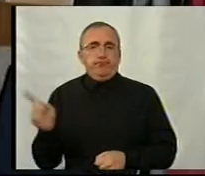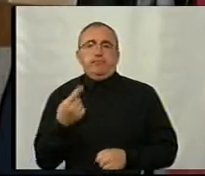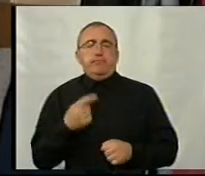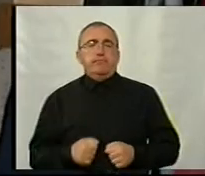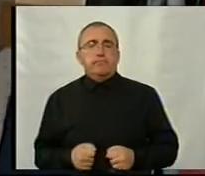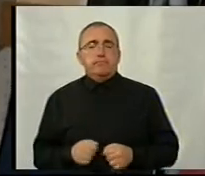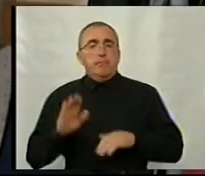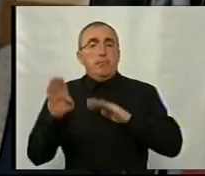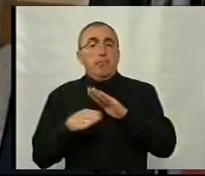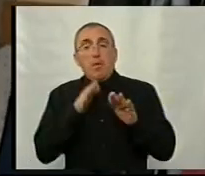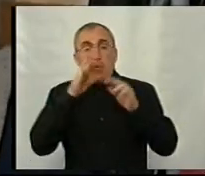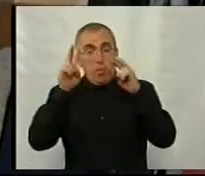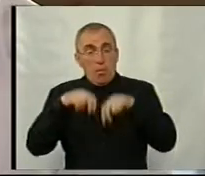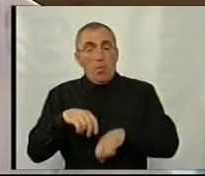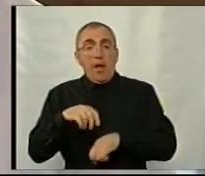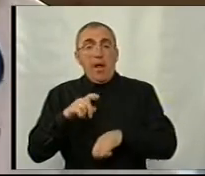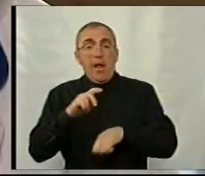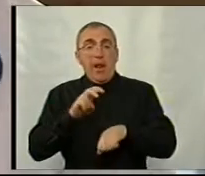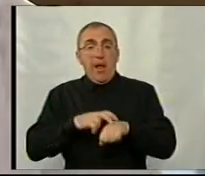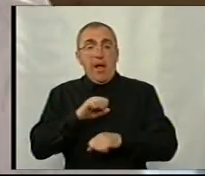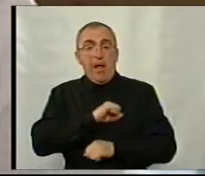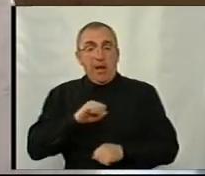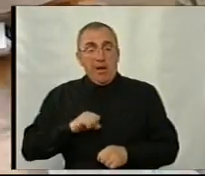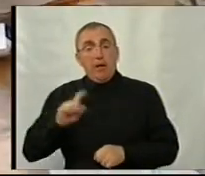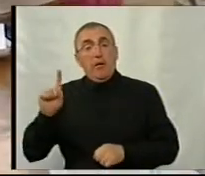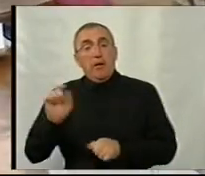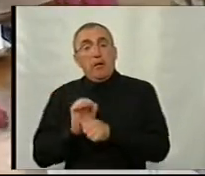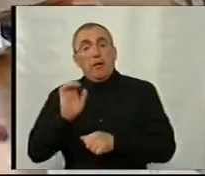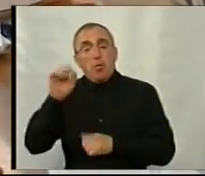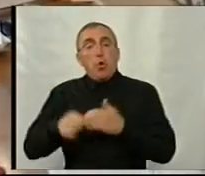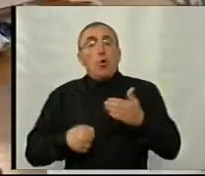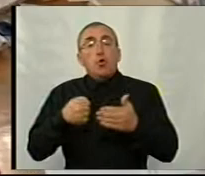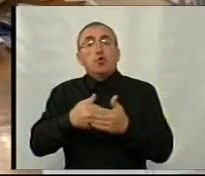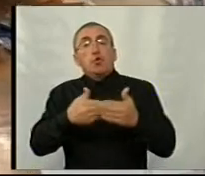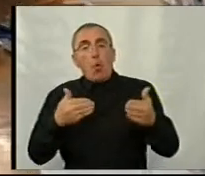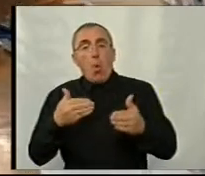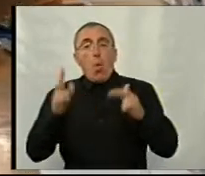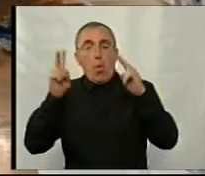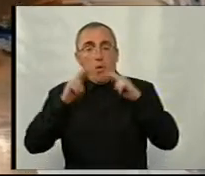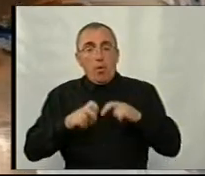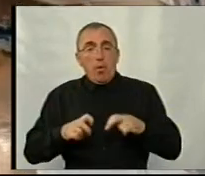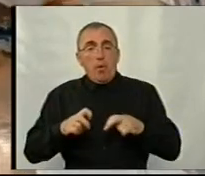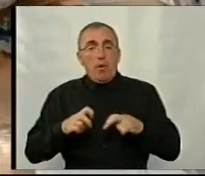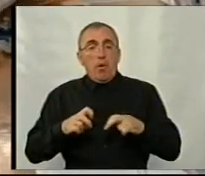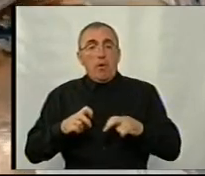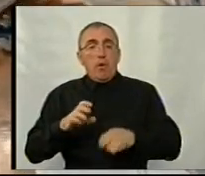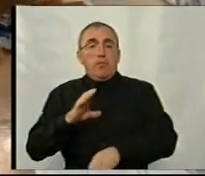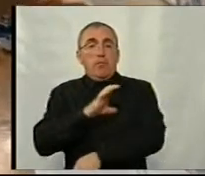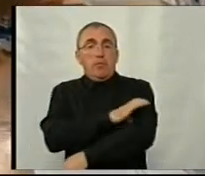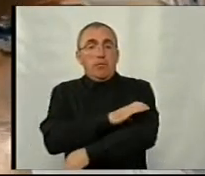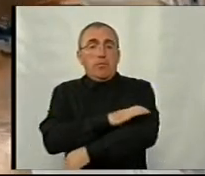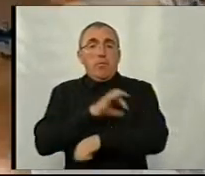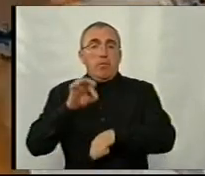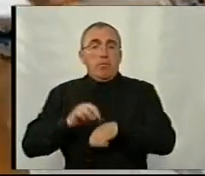Під час огляду у лікаря-терапевта хлопець отримує направлення на дообстеження. По поводу гіпертонічної хвороби.